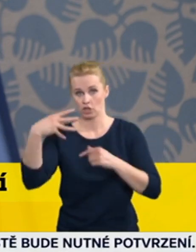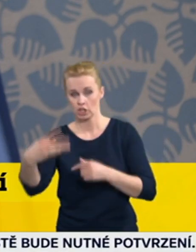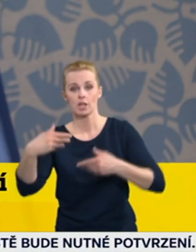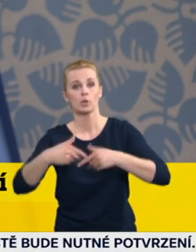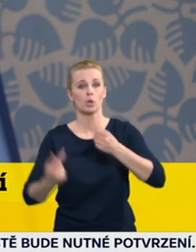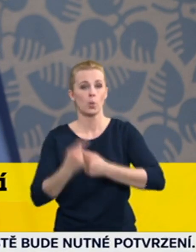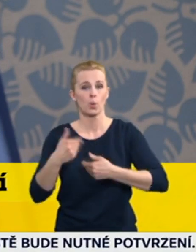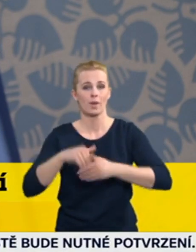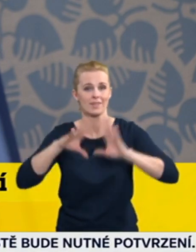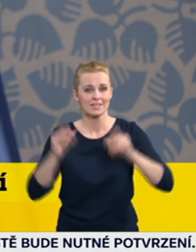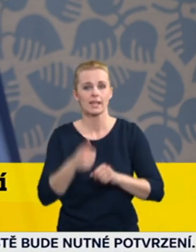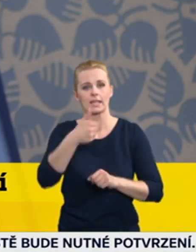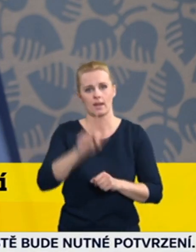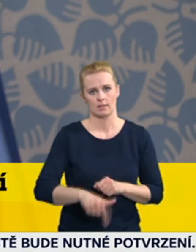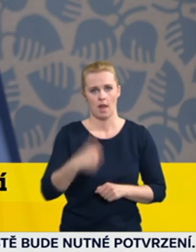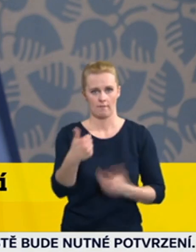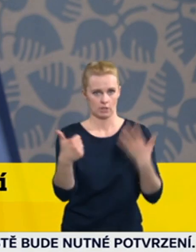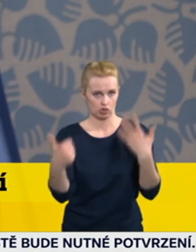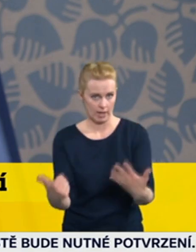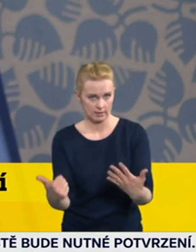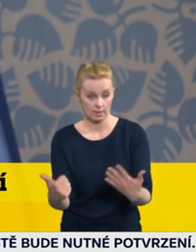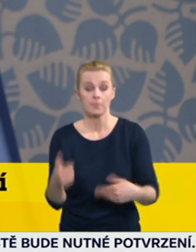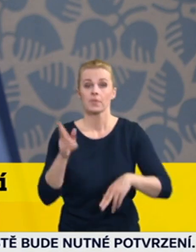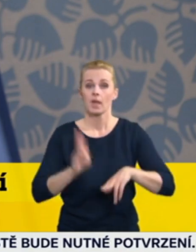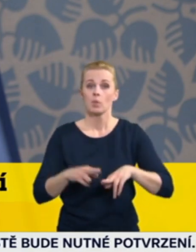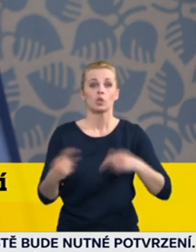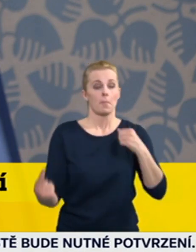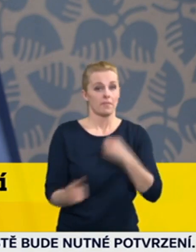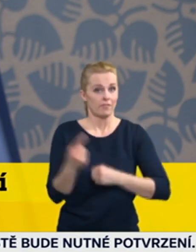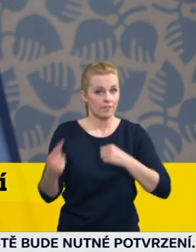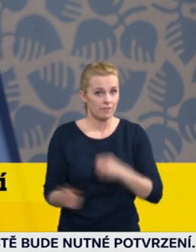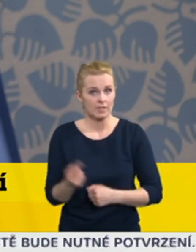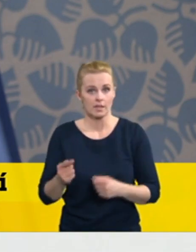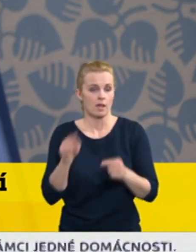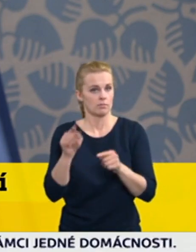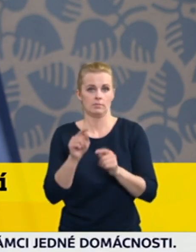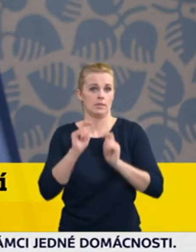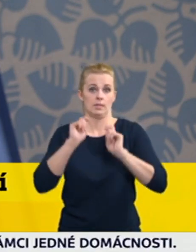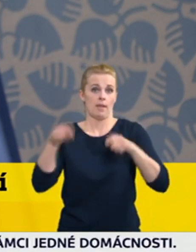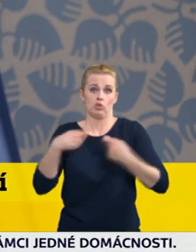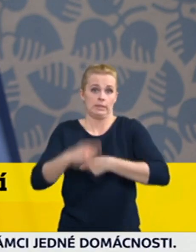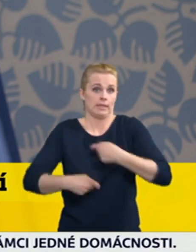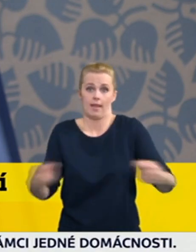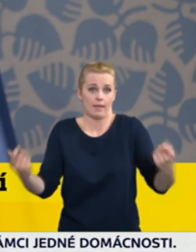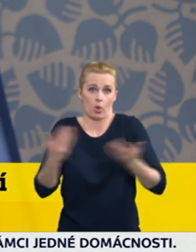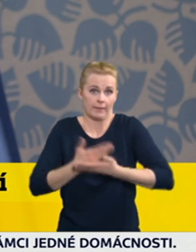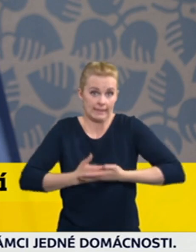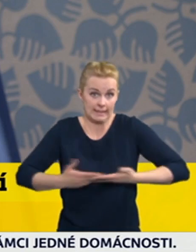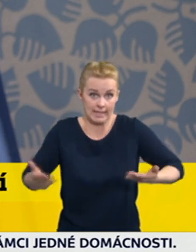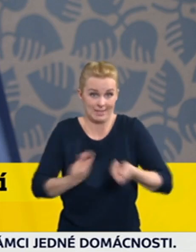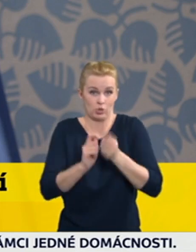1,26. A najednou, aniž byste cokoliv udělal, jenom díky tomu, že se ten virus změnil, tak